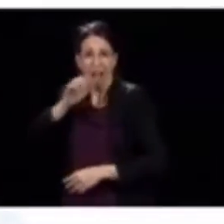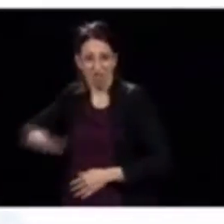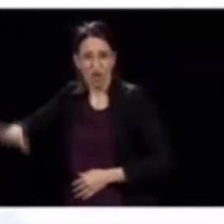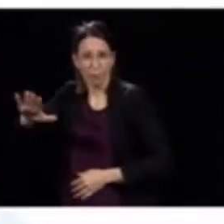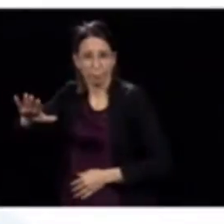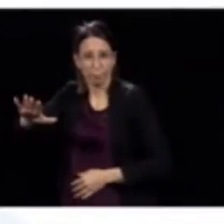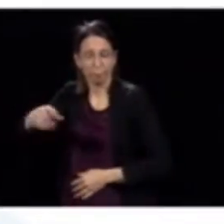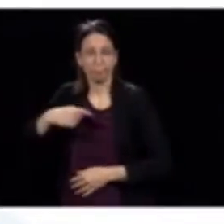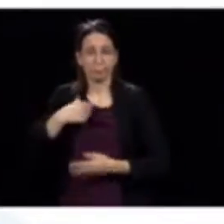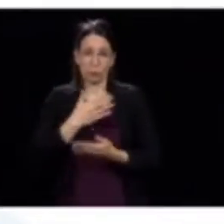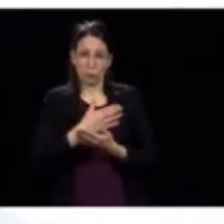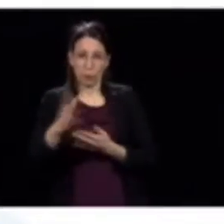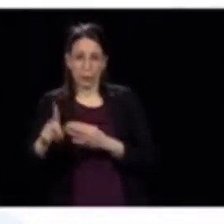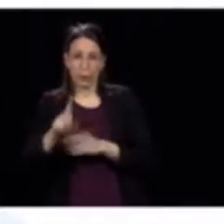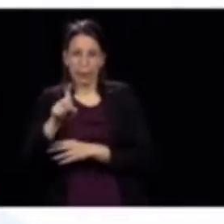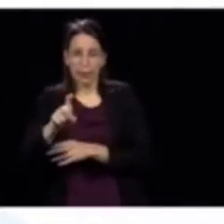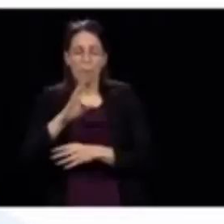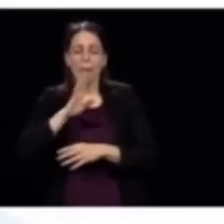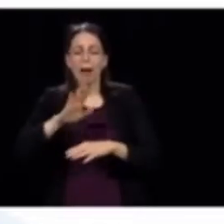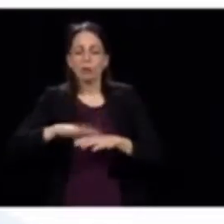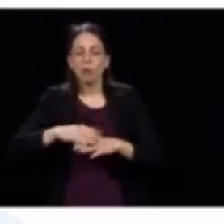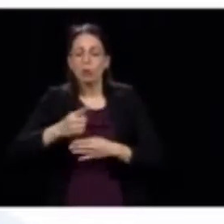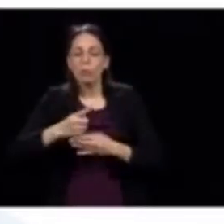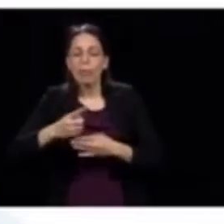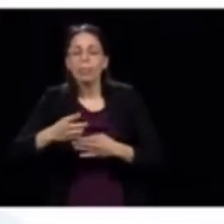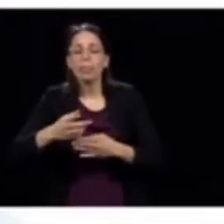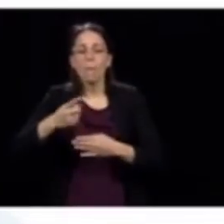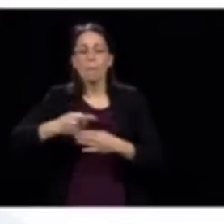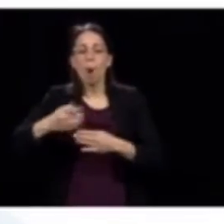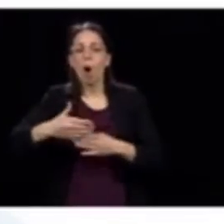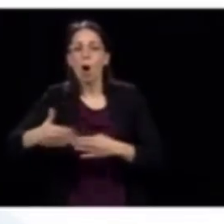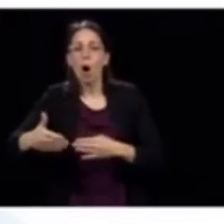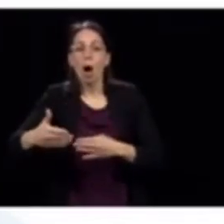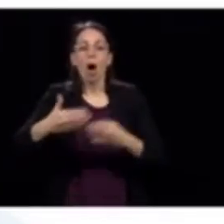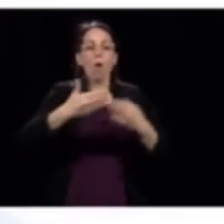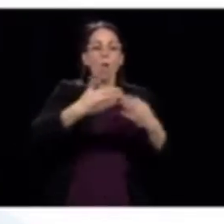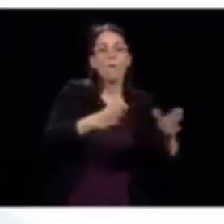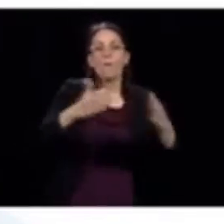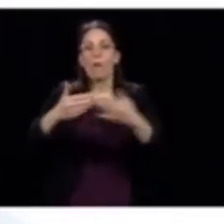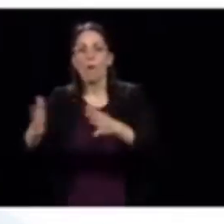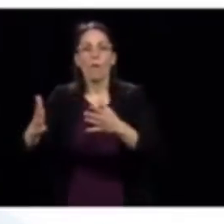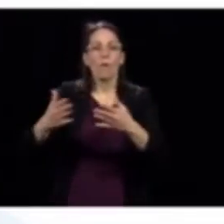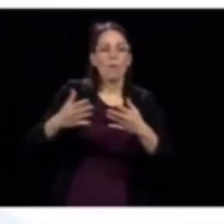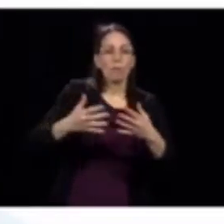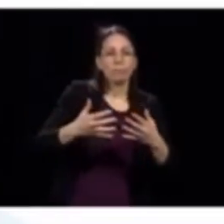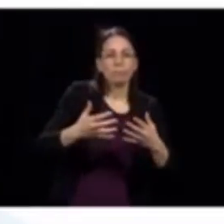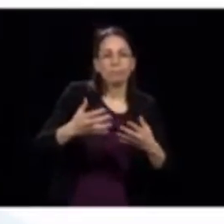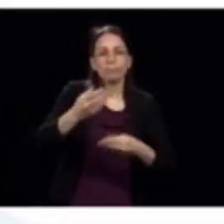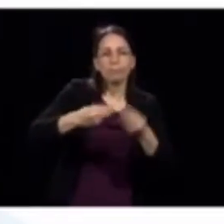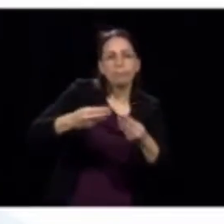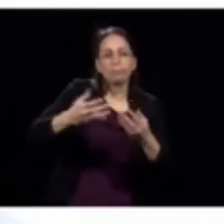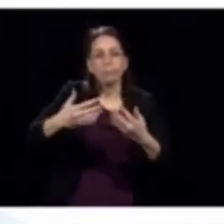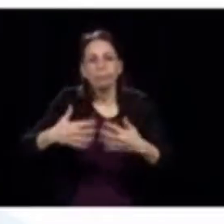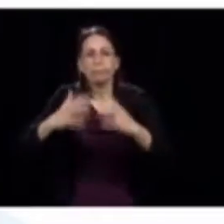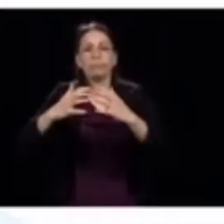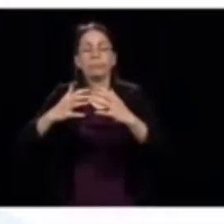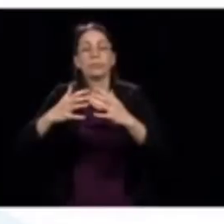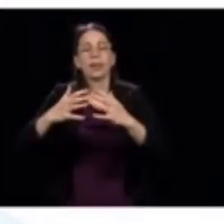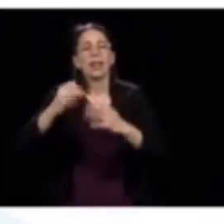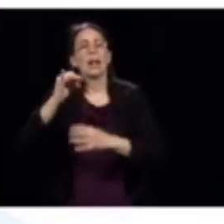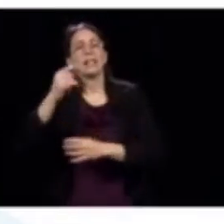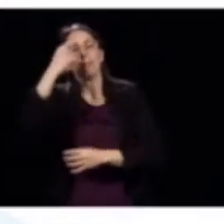Bon, vous parlez de réouverture. Vous dites que ça va se faire sur quelques semaines, quelques mois. Si on retourne à la dernière pandémie de